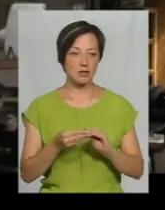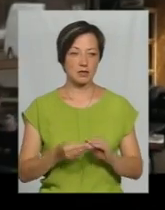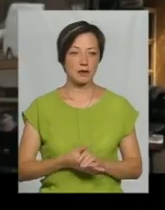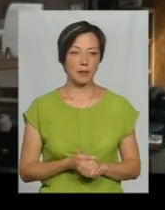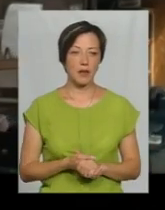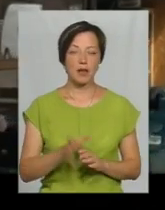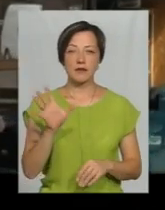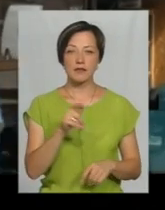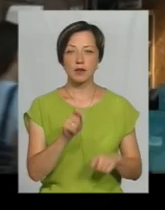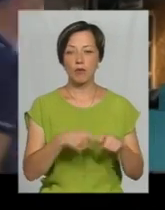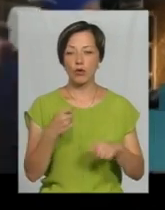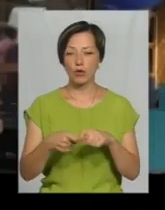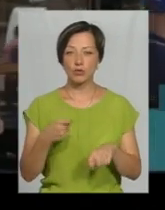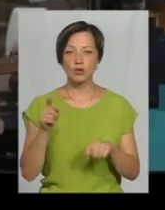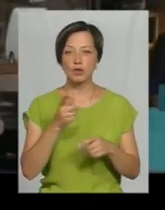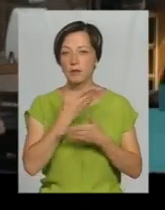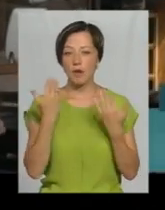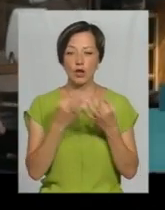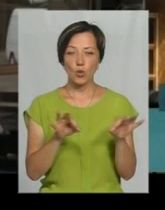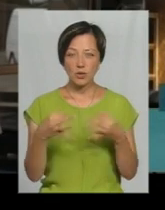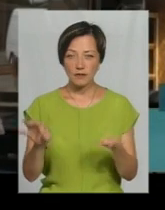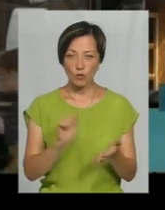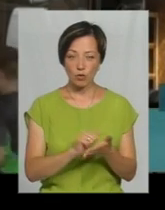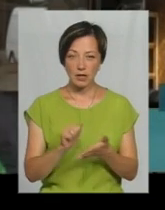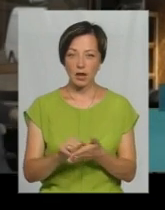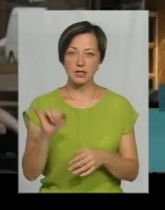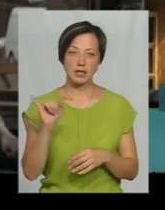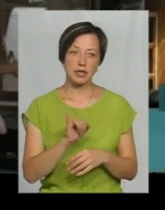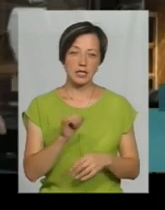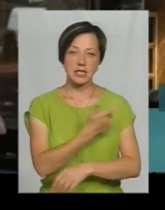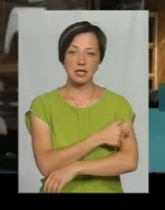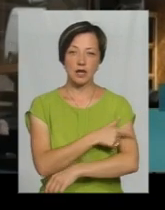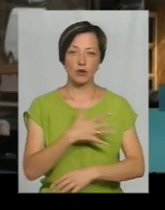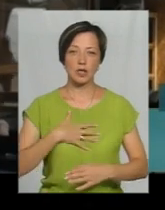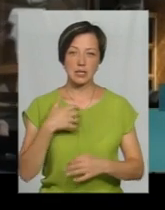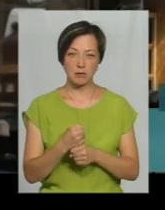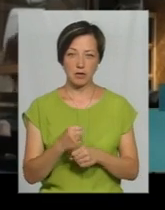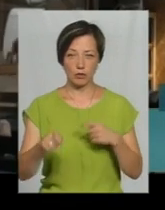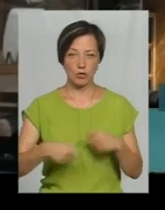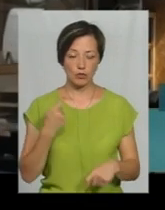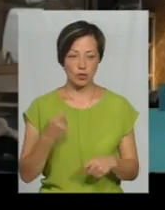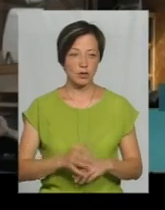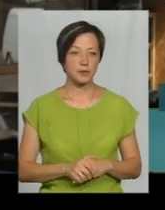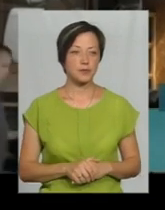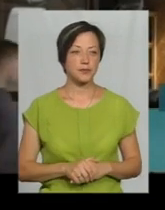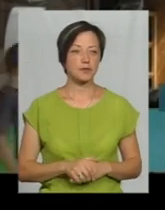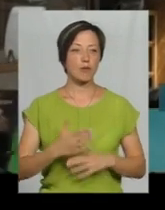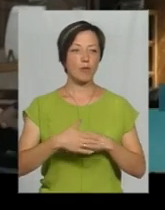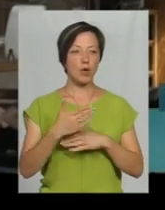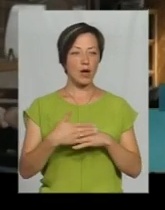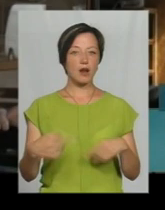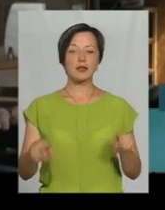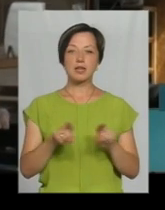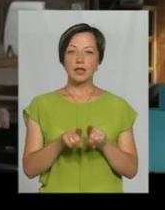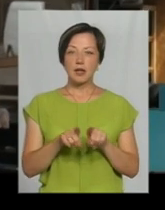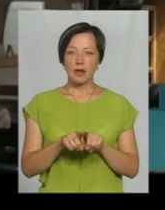порушення проявляються у відсутності дозвільної документації, так і санітарної дисципліни. Покарання за такі,